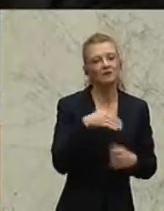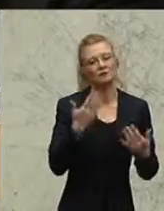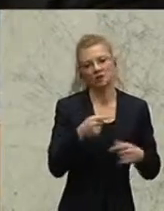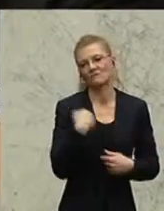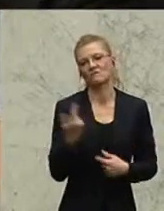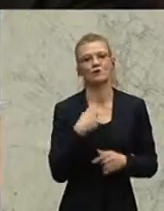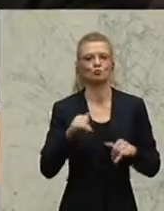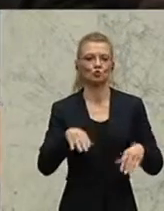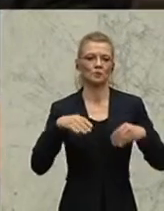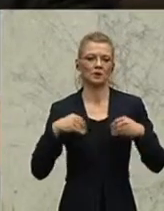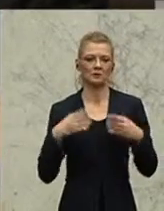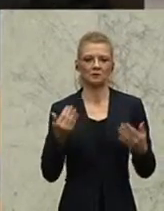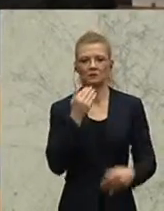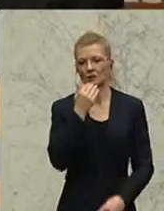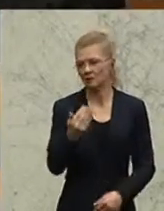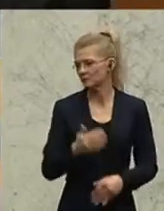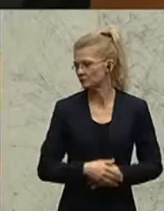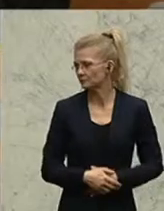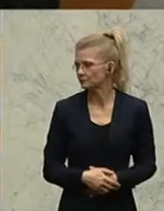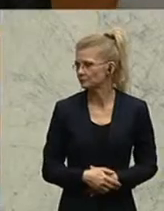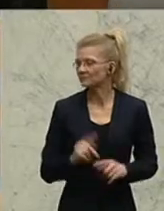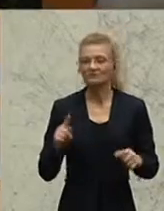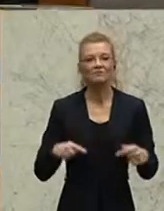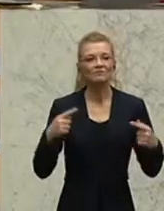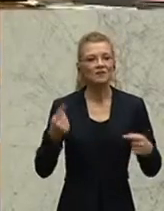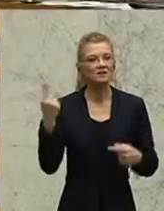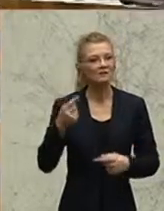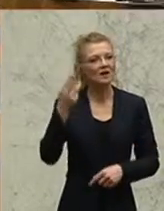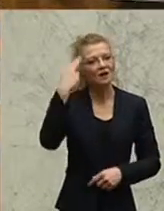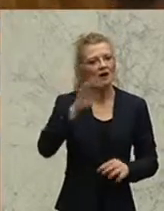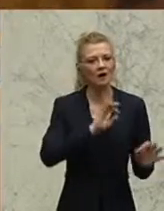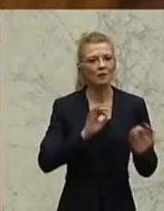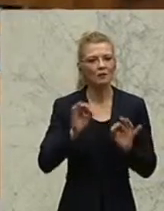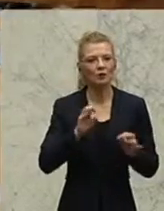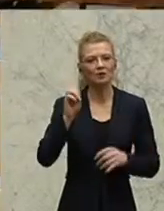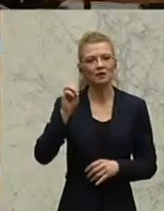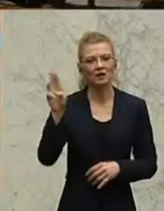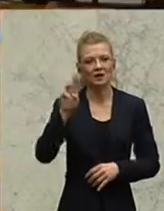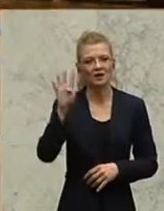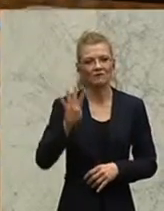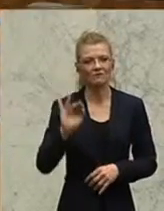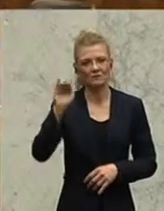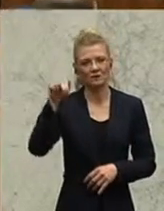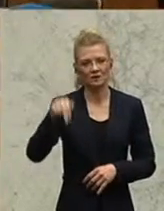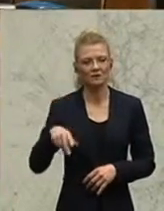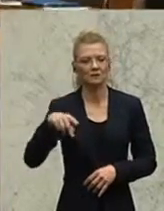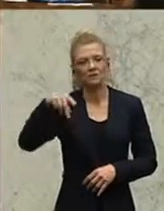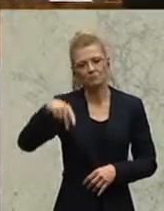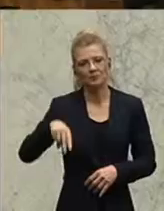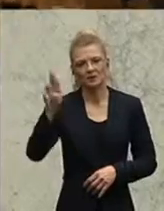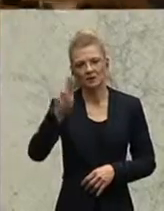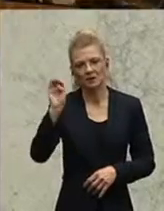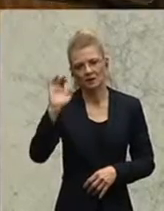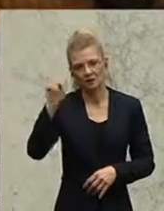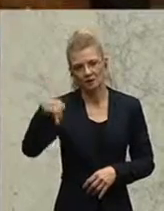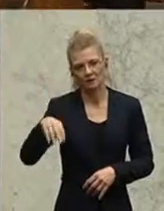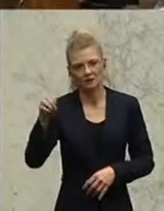Martina Schenk vom Team Stronach fordert analog zur Registrierkassenpflicht für Kleinunternehmen ein Registriersystem für die Direktvergaben im